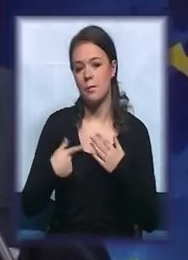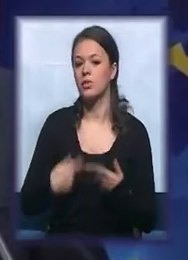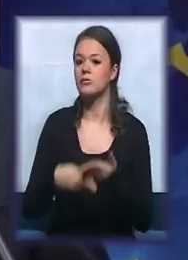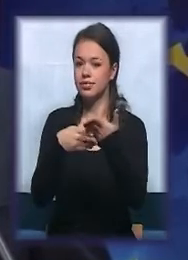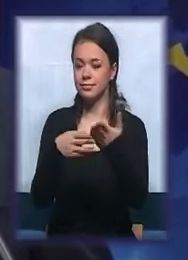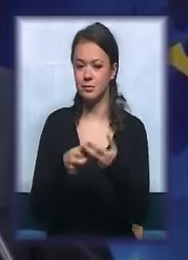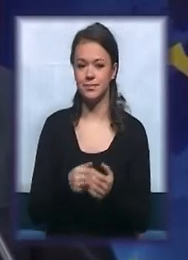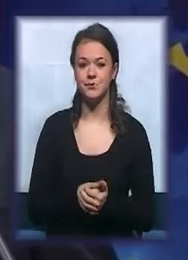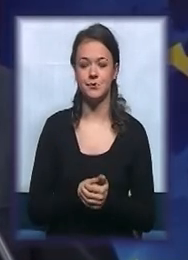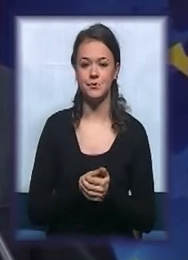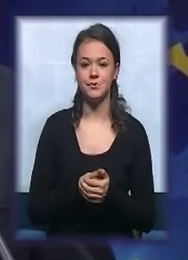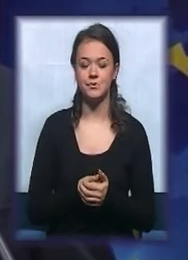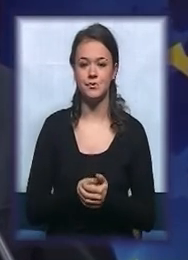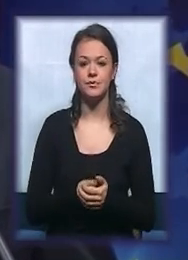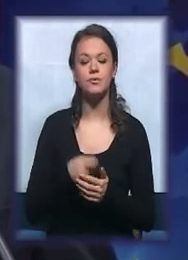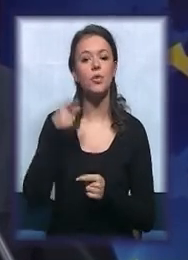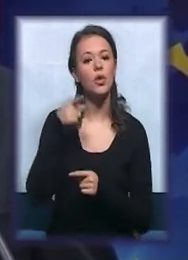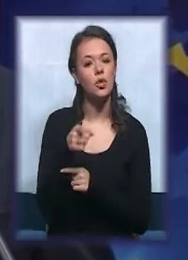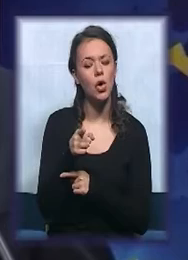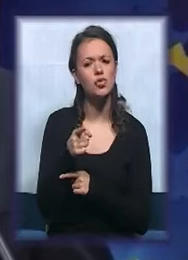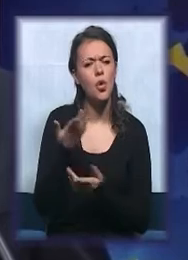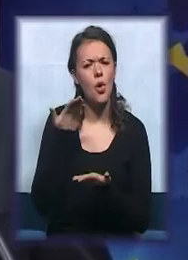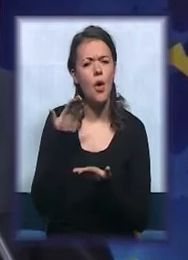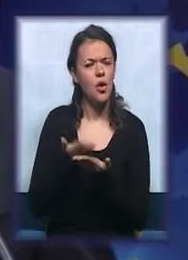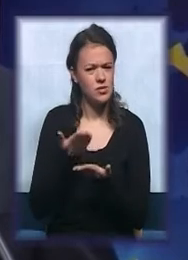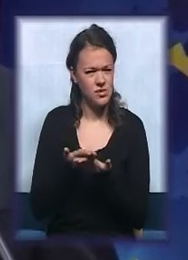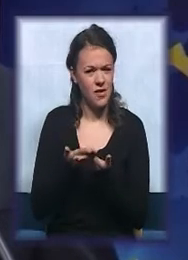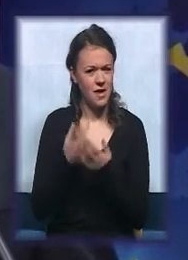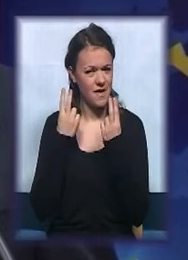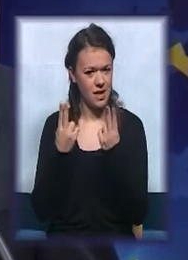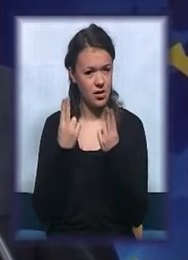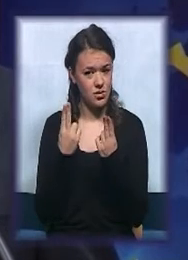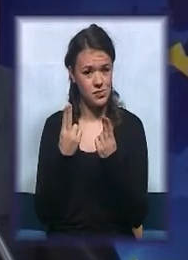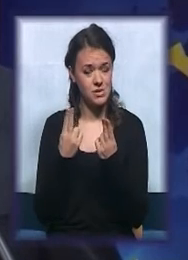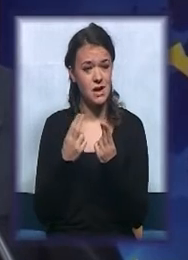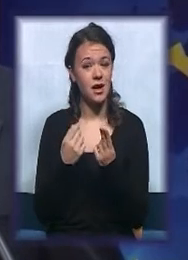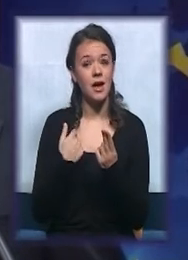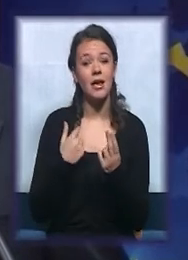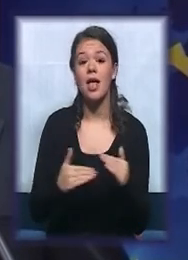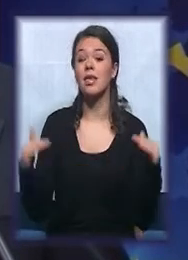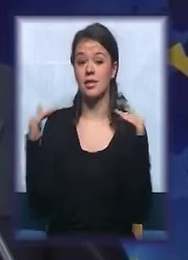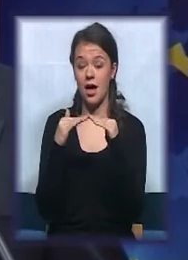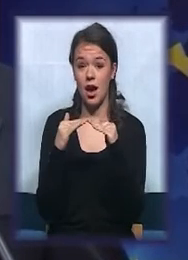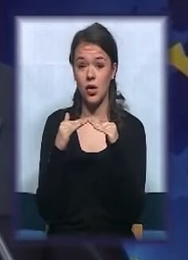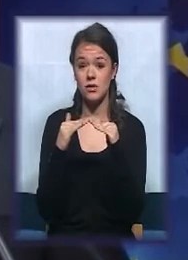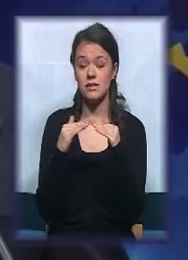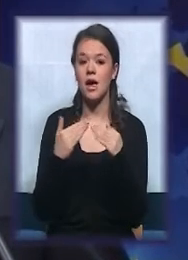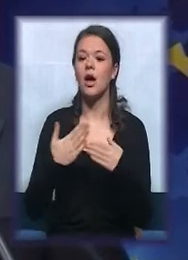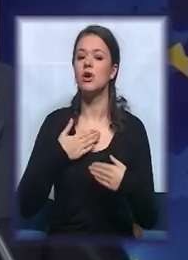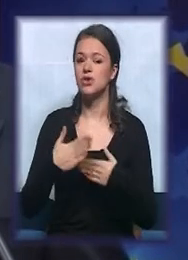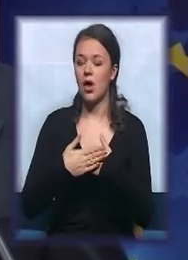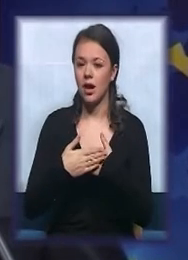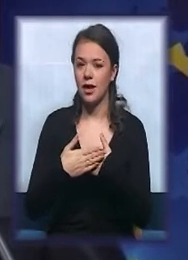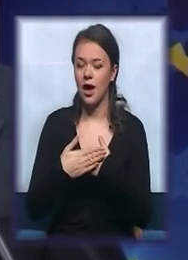bazične vrednosti jednakosti, solidarnosti,